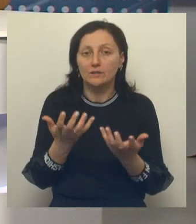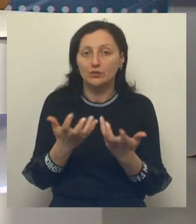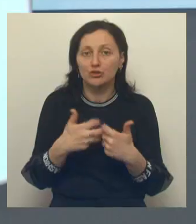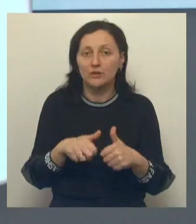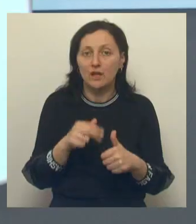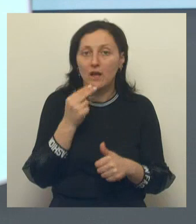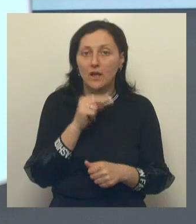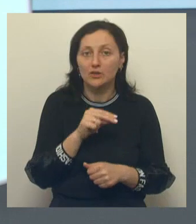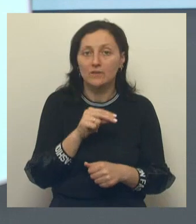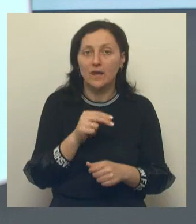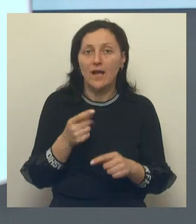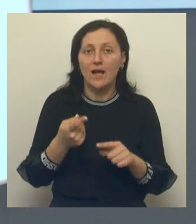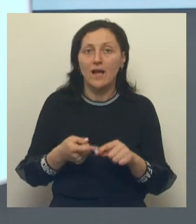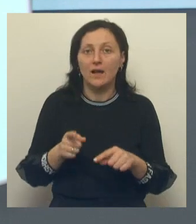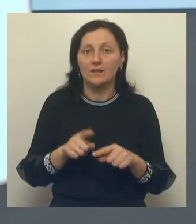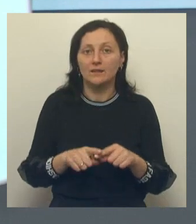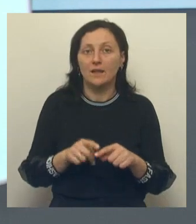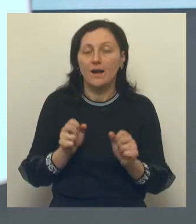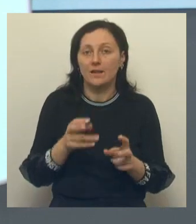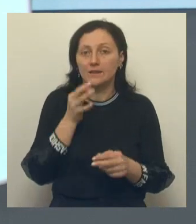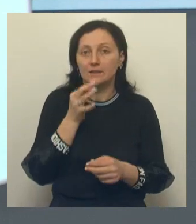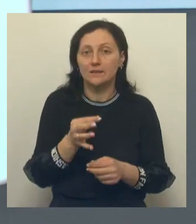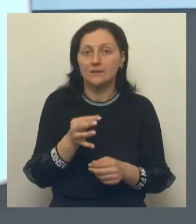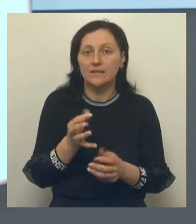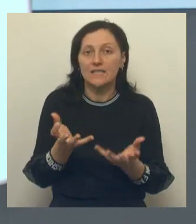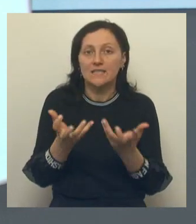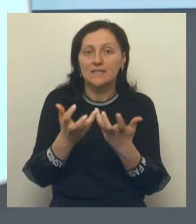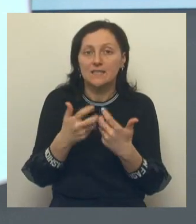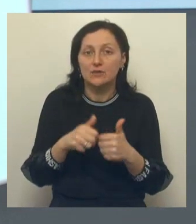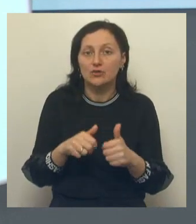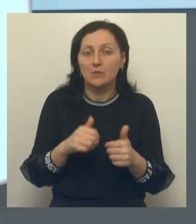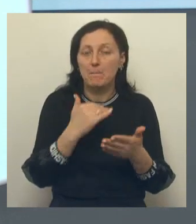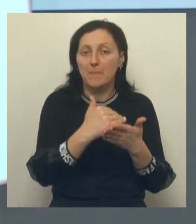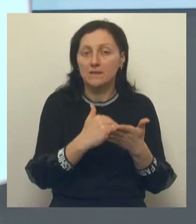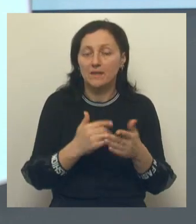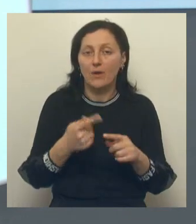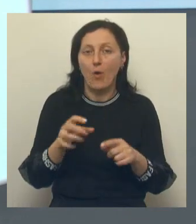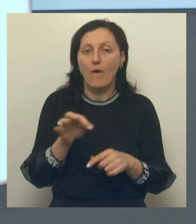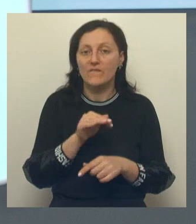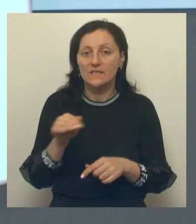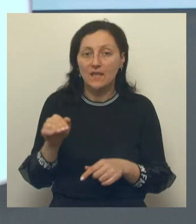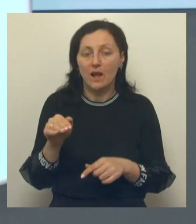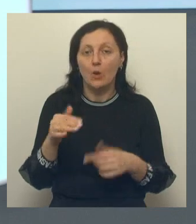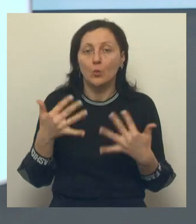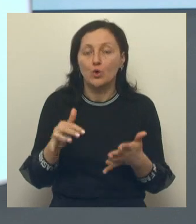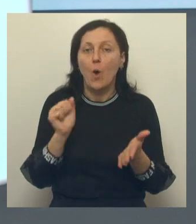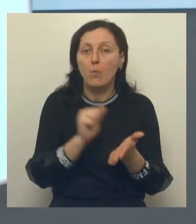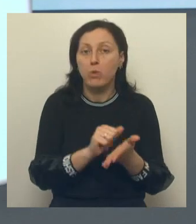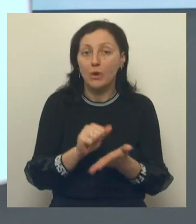городской среды. Это вот, как вам сказать, статистические показатели, которые официально опубликованы.